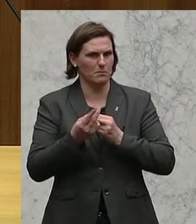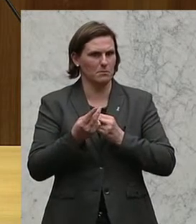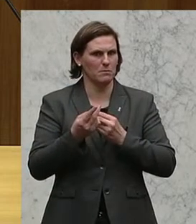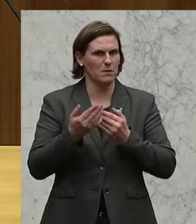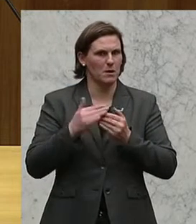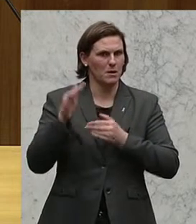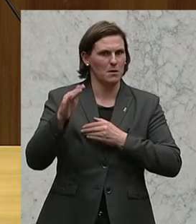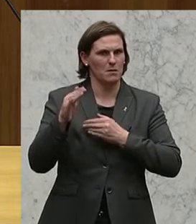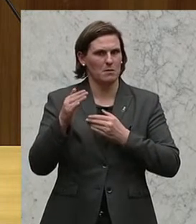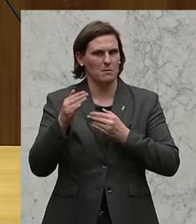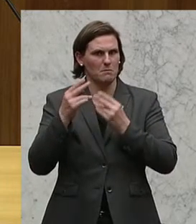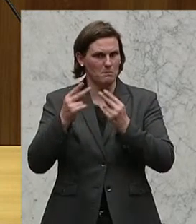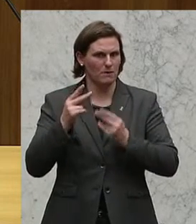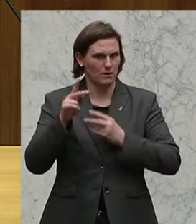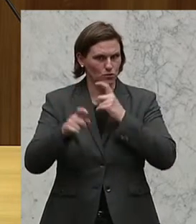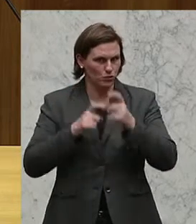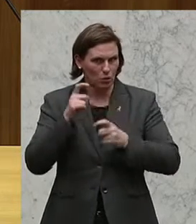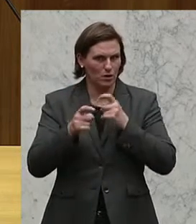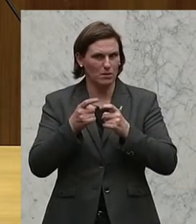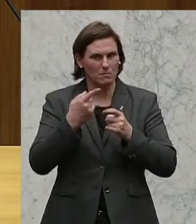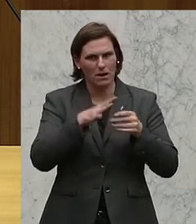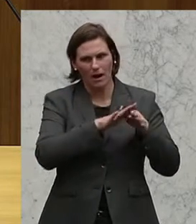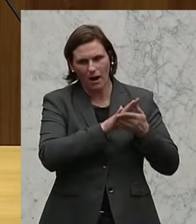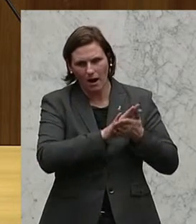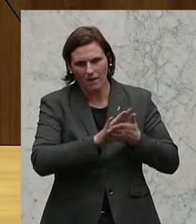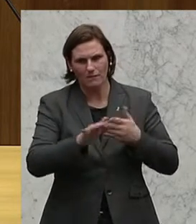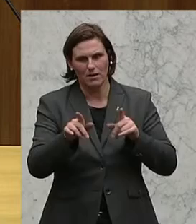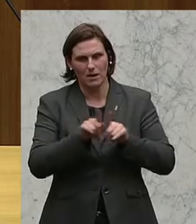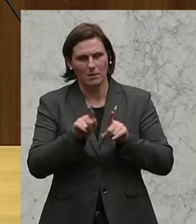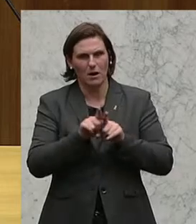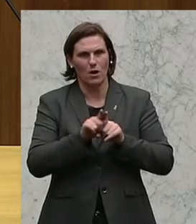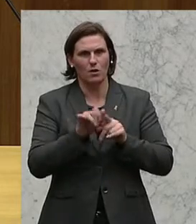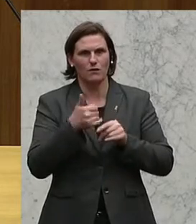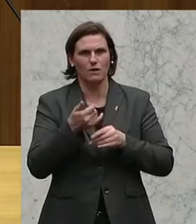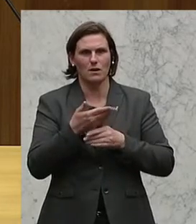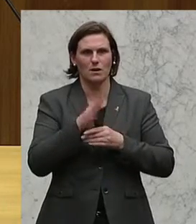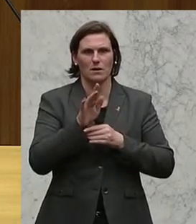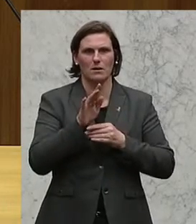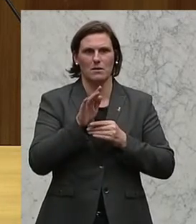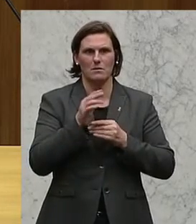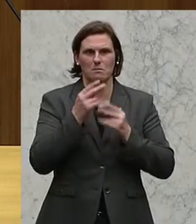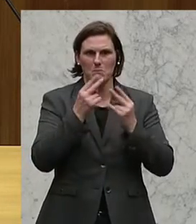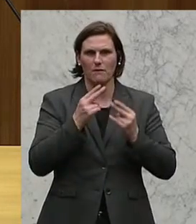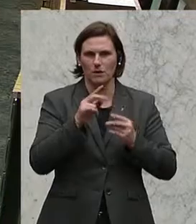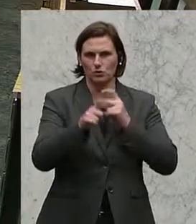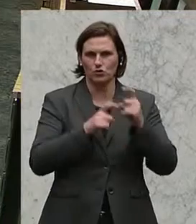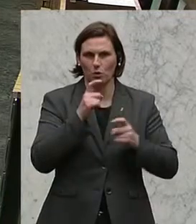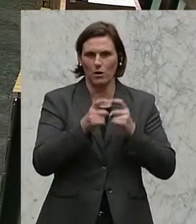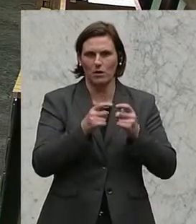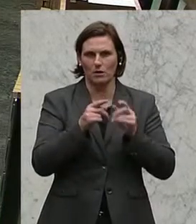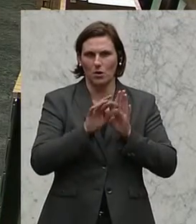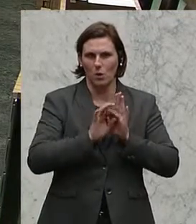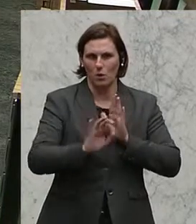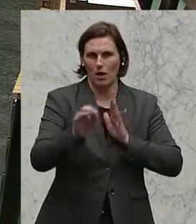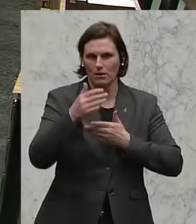zu vereinheitlichen, aber vor allem Mehrwertsteuerhinterziehung auch einen Riegel vorzuschieben im Online-Handel, weil es eben